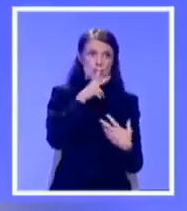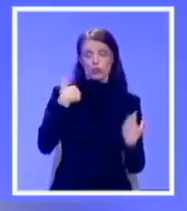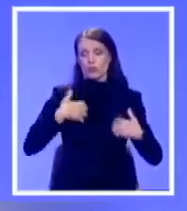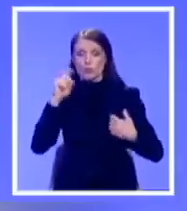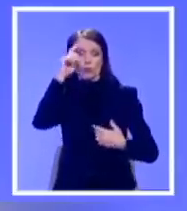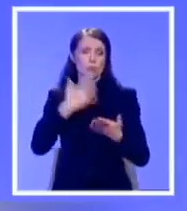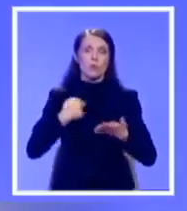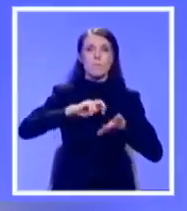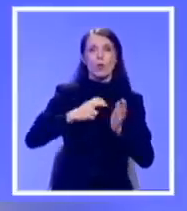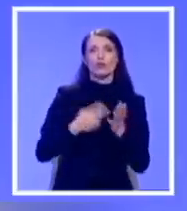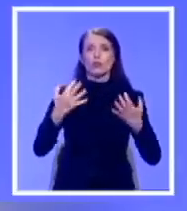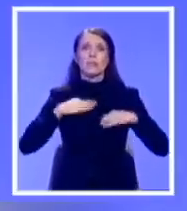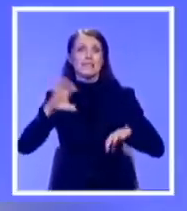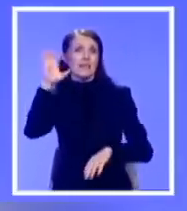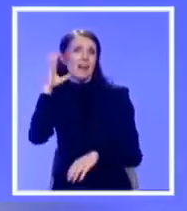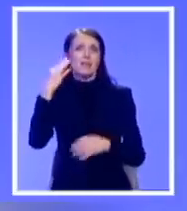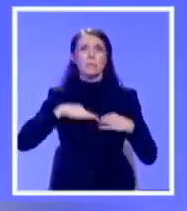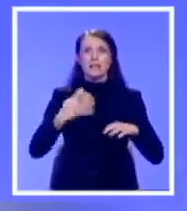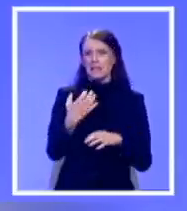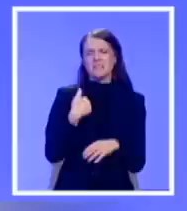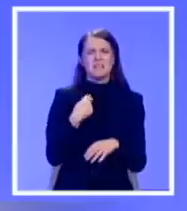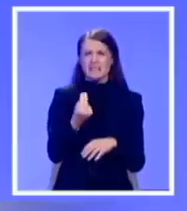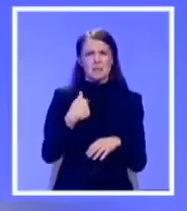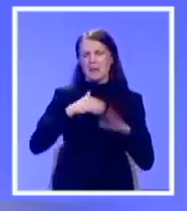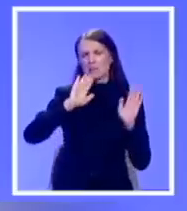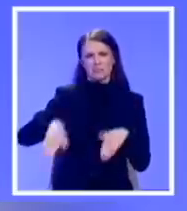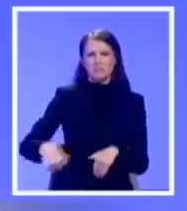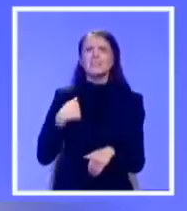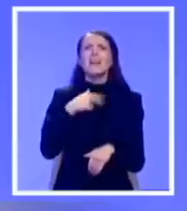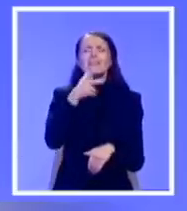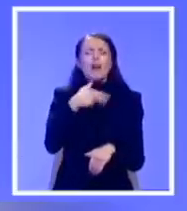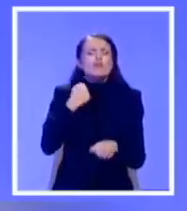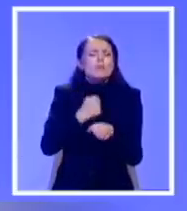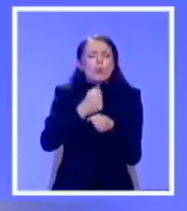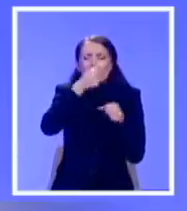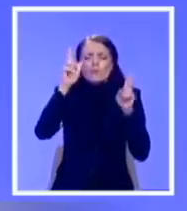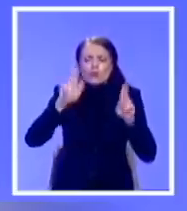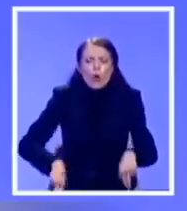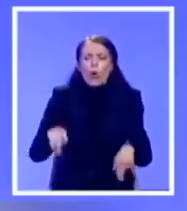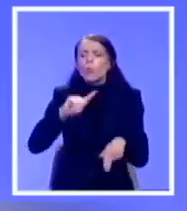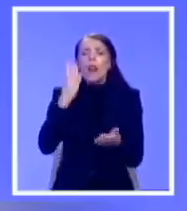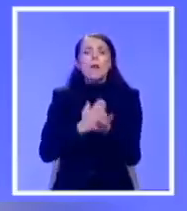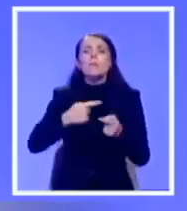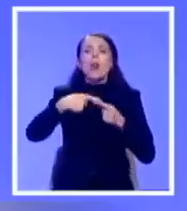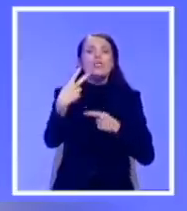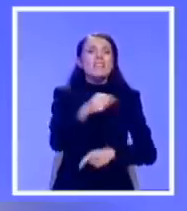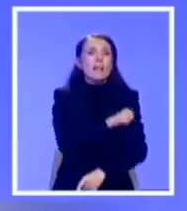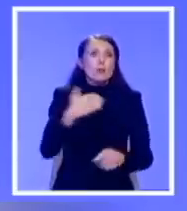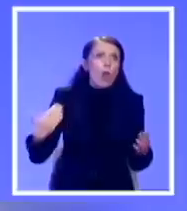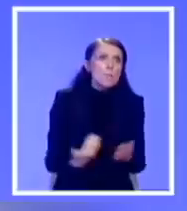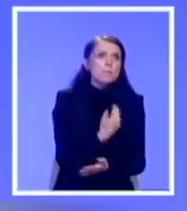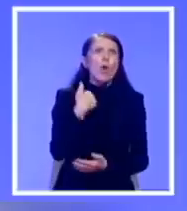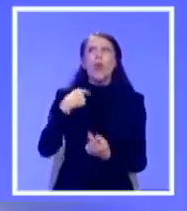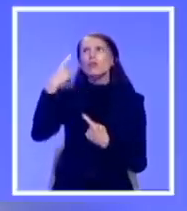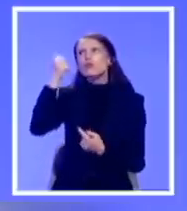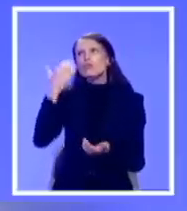vlade, predsednik Srbije, već je moj cilj da uredim sve što mogu, kako se i za 20 godina ponovo ne bih grozio svega što se desilo i slušao kako